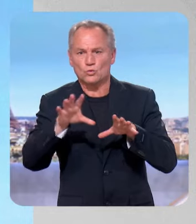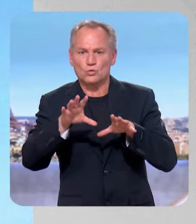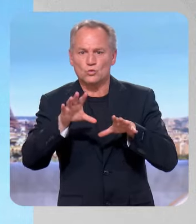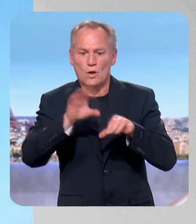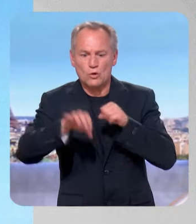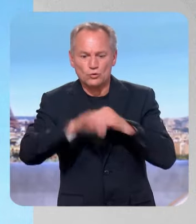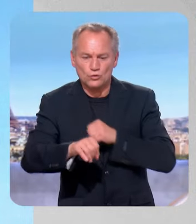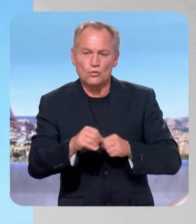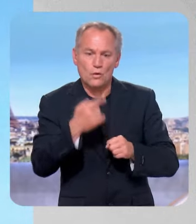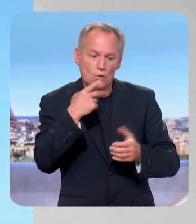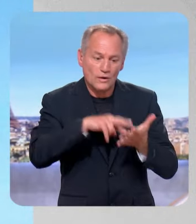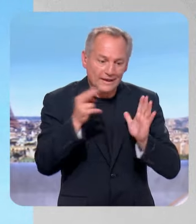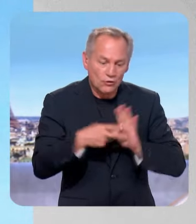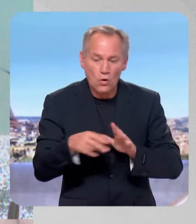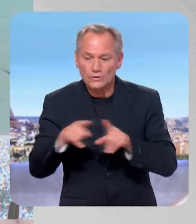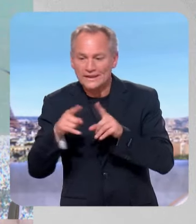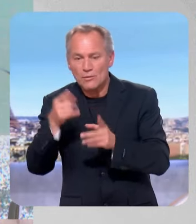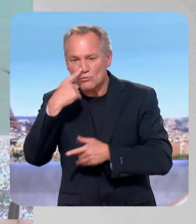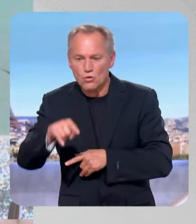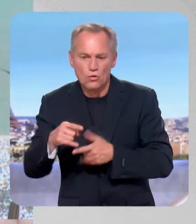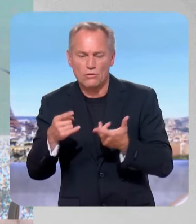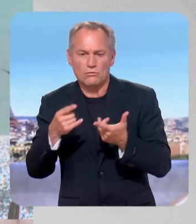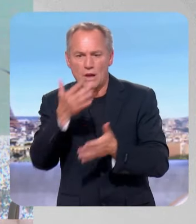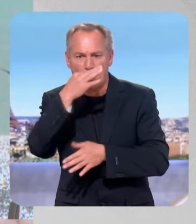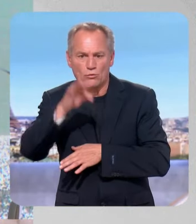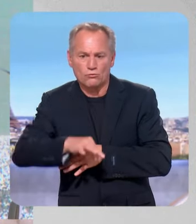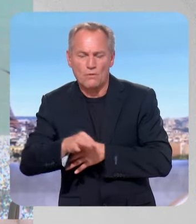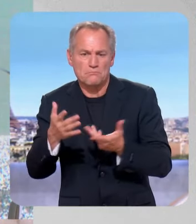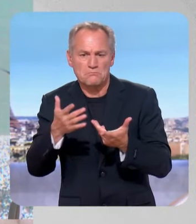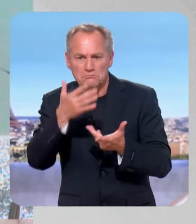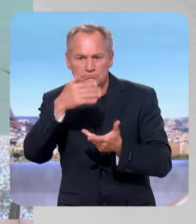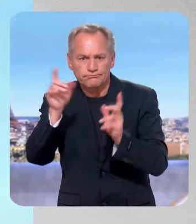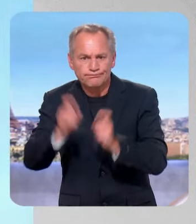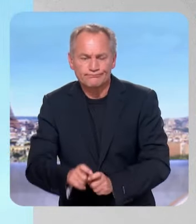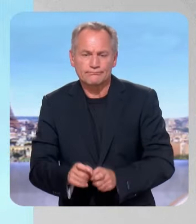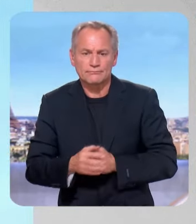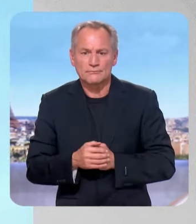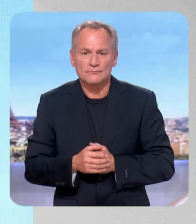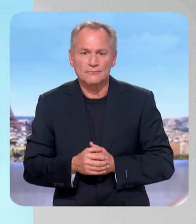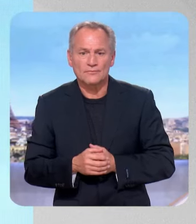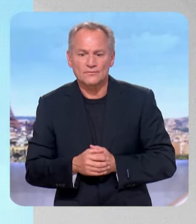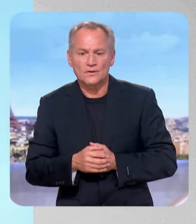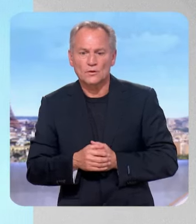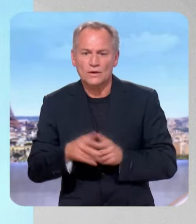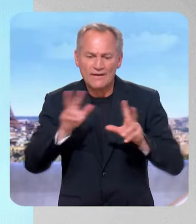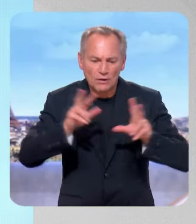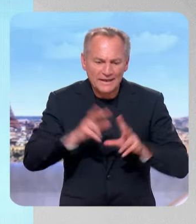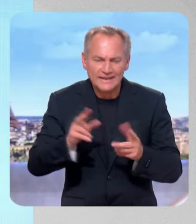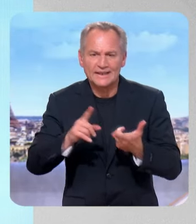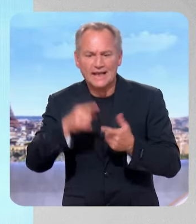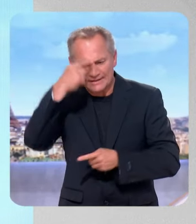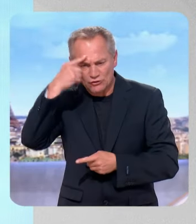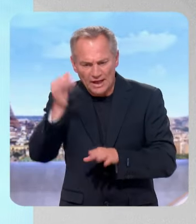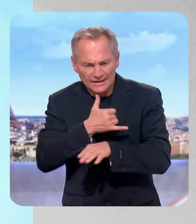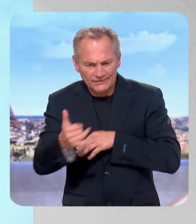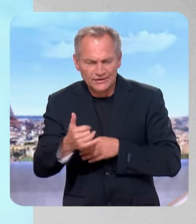technologies et dans la décarbonation. C'est l'enjeu de Choose France. L'informatique, l'intelligence artificielle sont évidemment des thèmes qui se sont mis particulièrement en avant